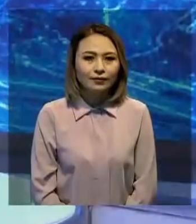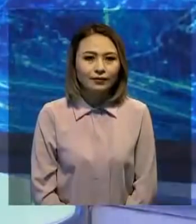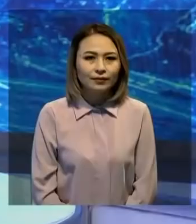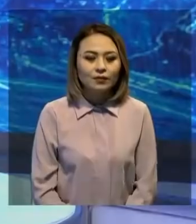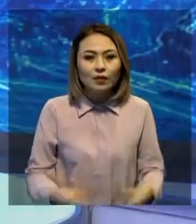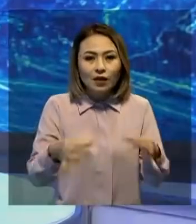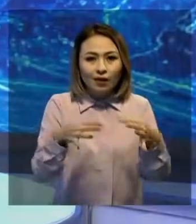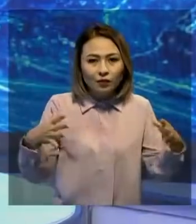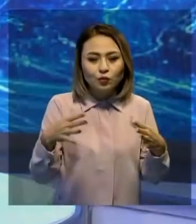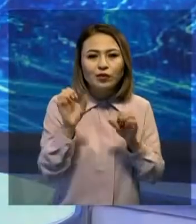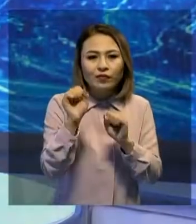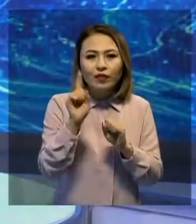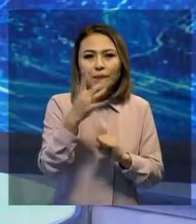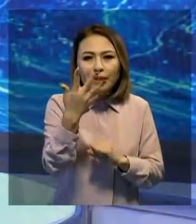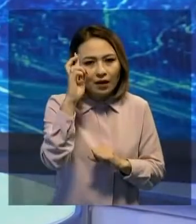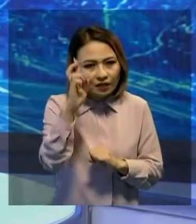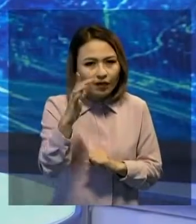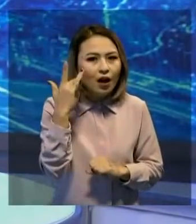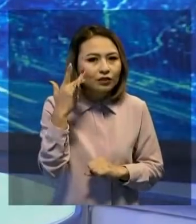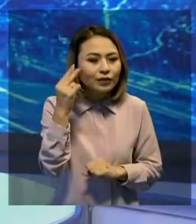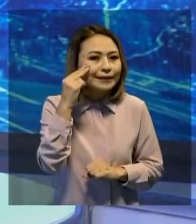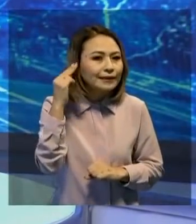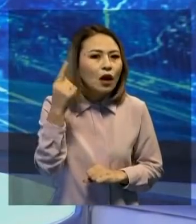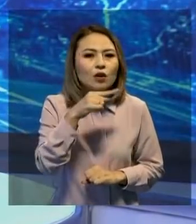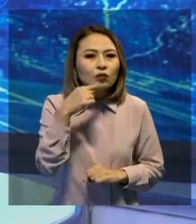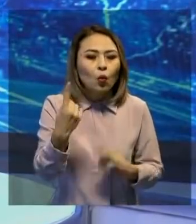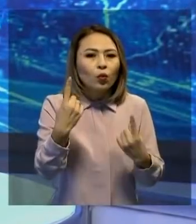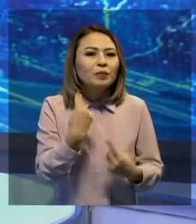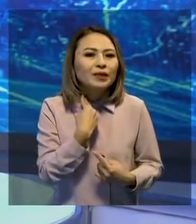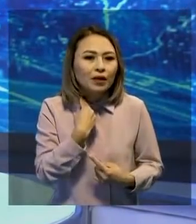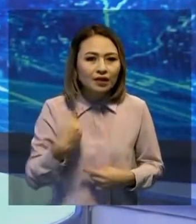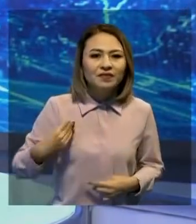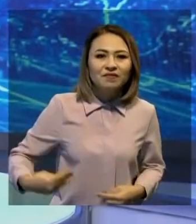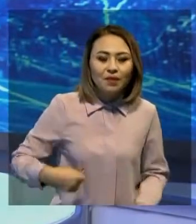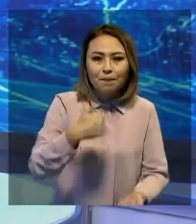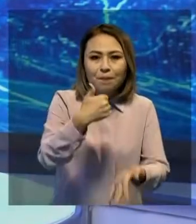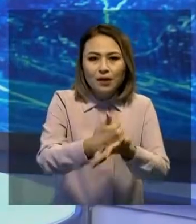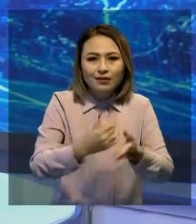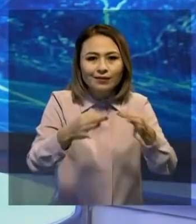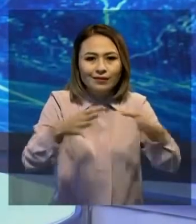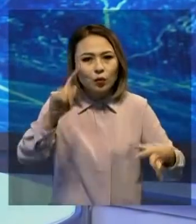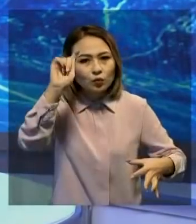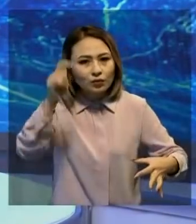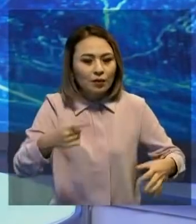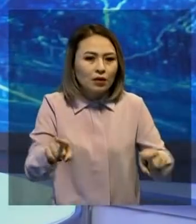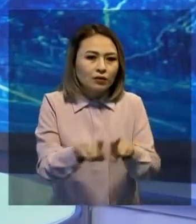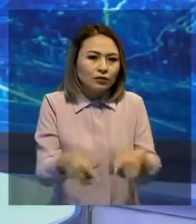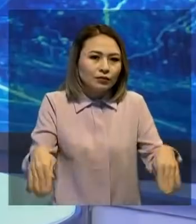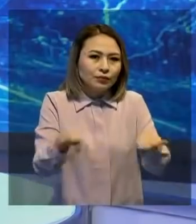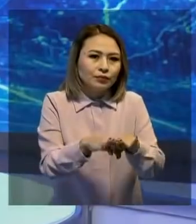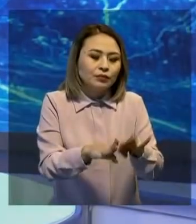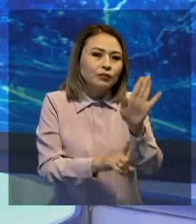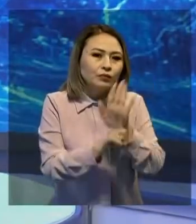Ядролық қаруға ебес мемлекет Ақыш, Кытай, Ресей, Ұлы Британия және Франция башылары ядролық соғыспен жаппай